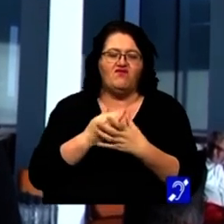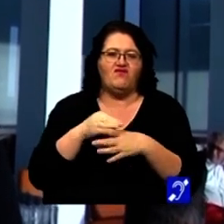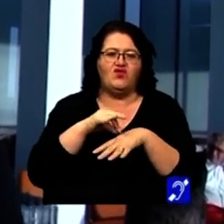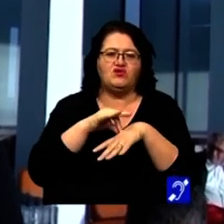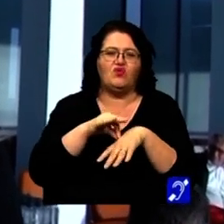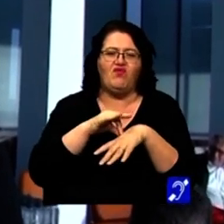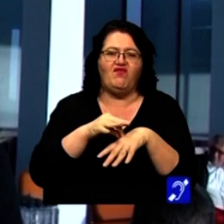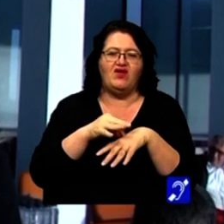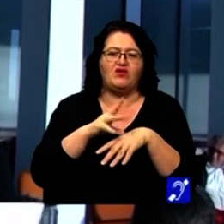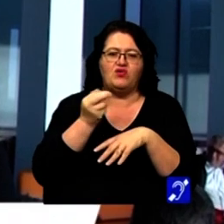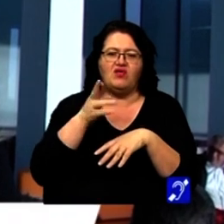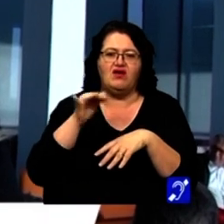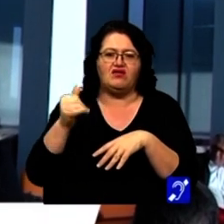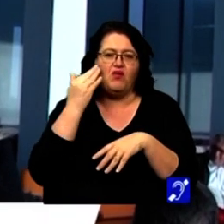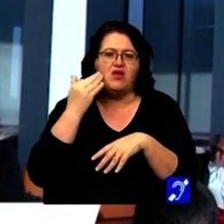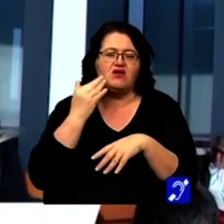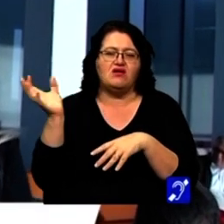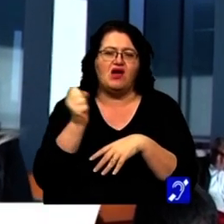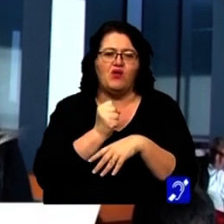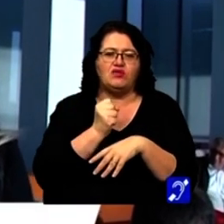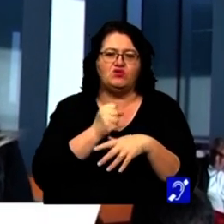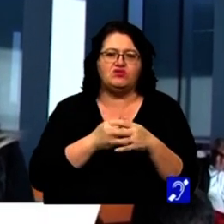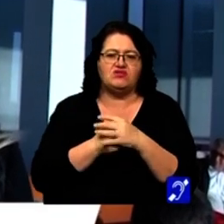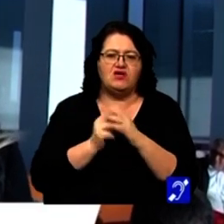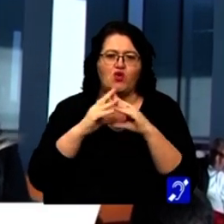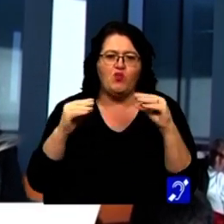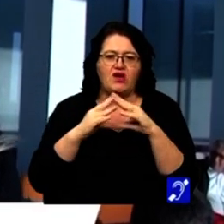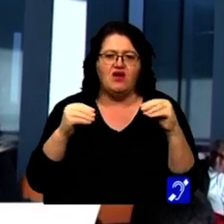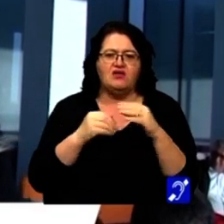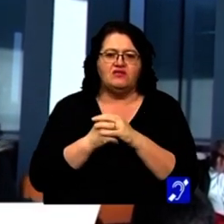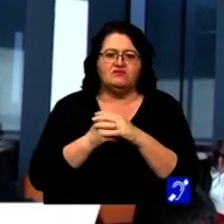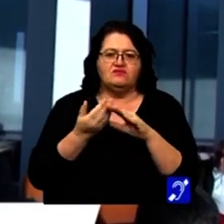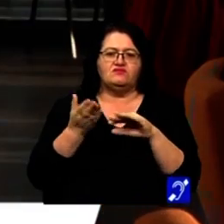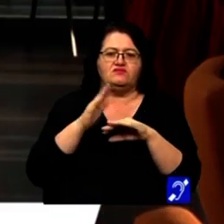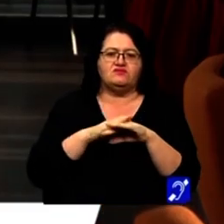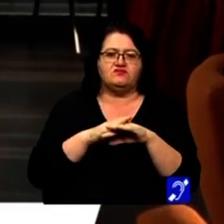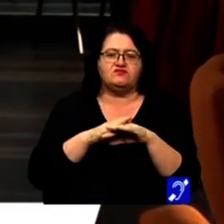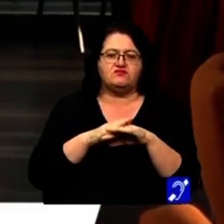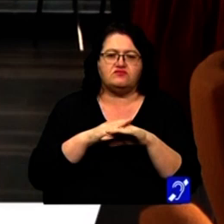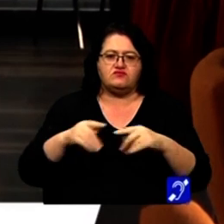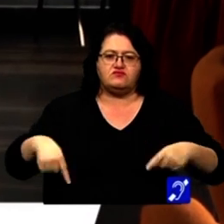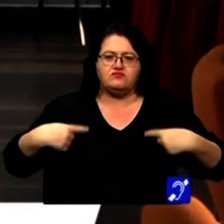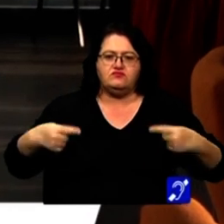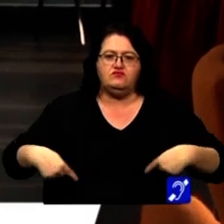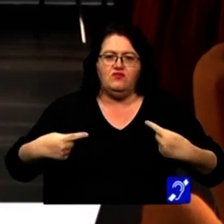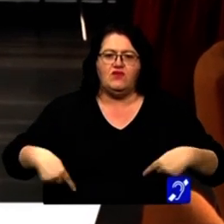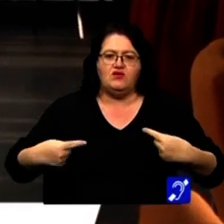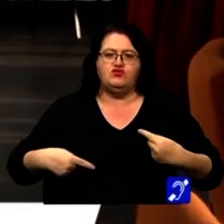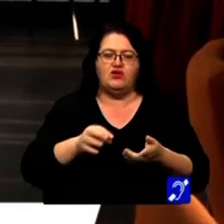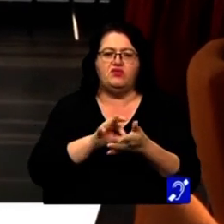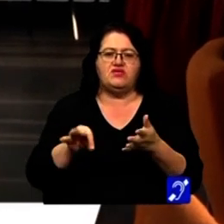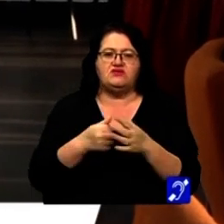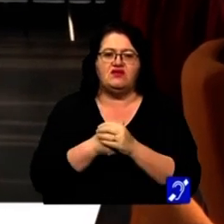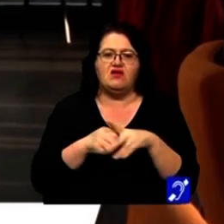Rotary, care au adus în România sute de cărucioare cu rotile.